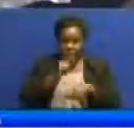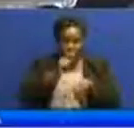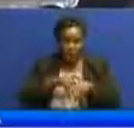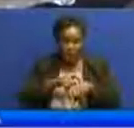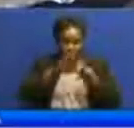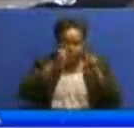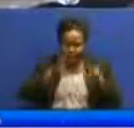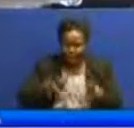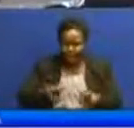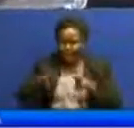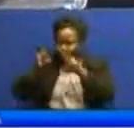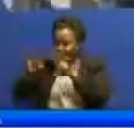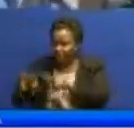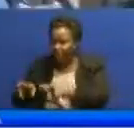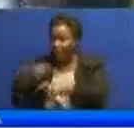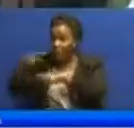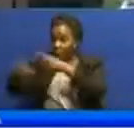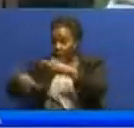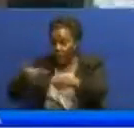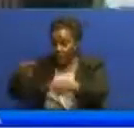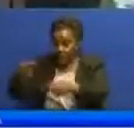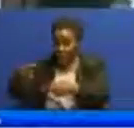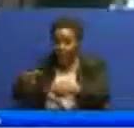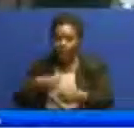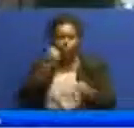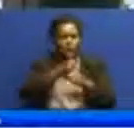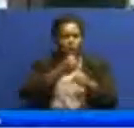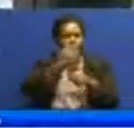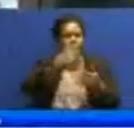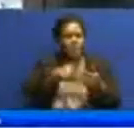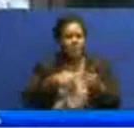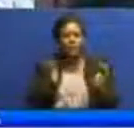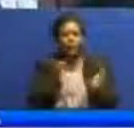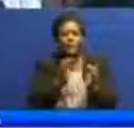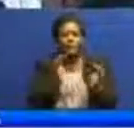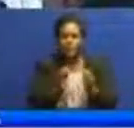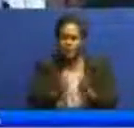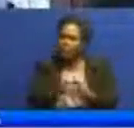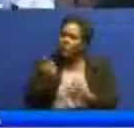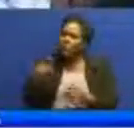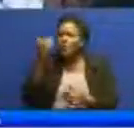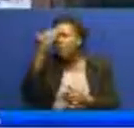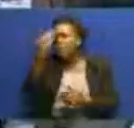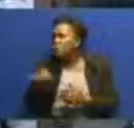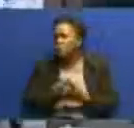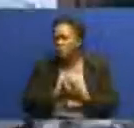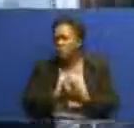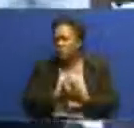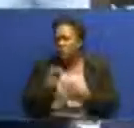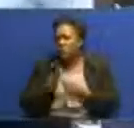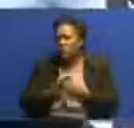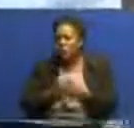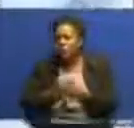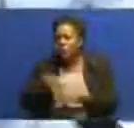wawazaji wa mifuko iliukatazo kiendelea wapafanya biyashara logitete ya kuwa hawakua na tarifa ya marufuku